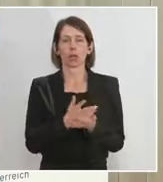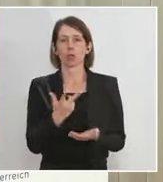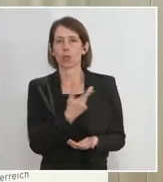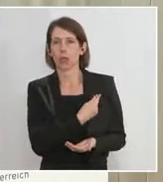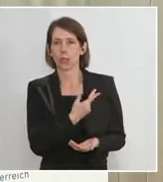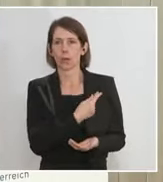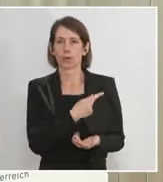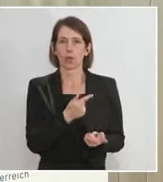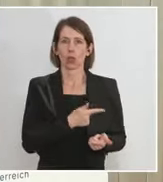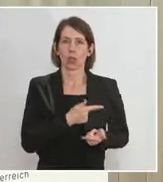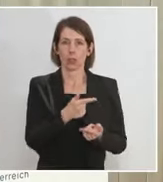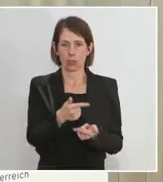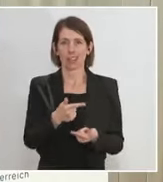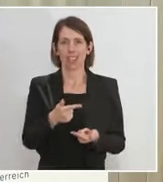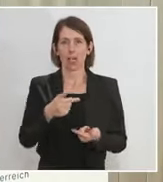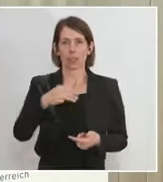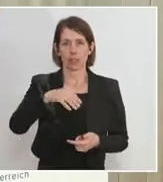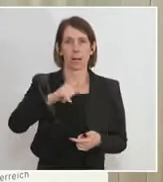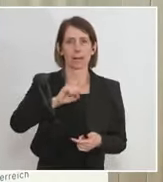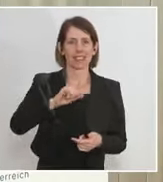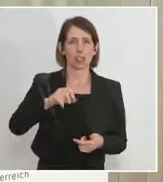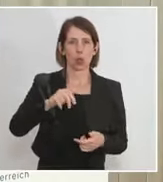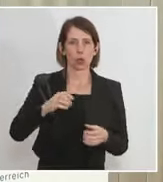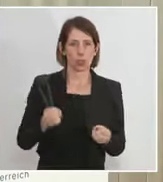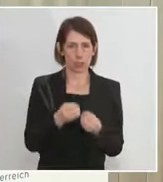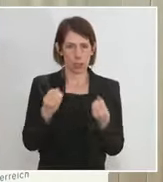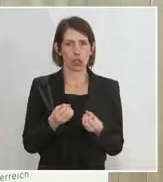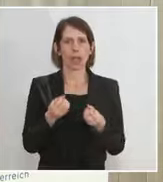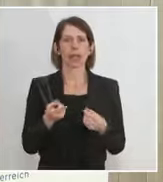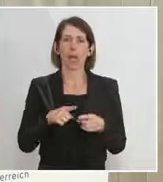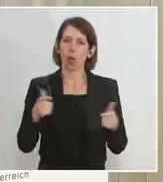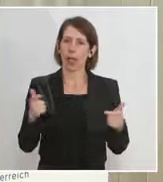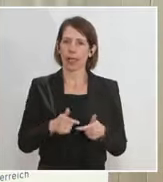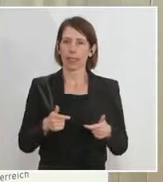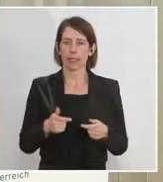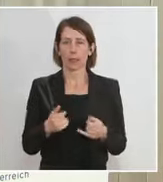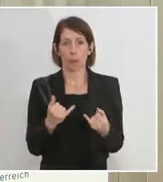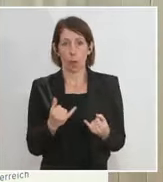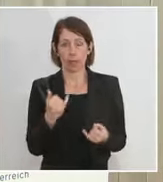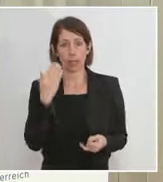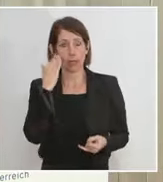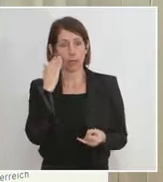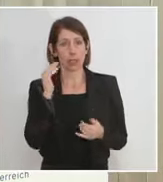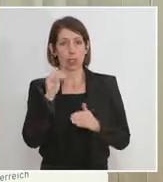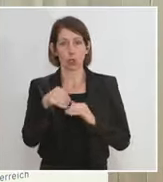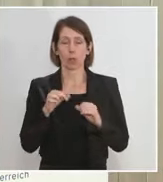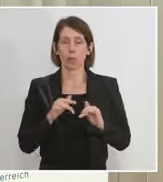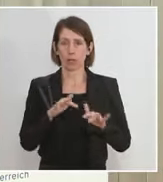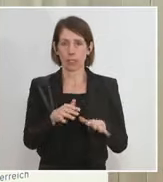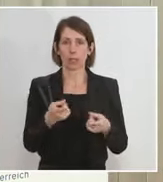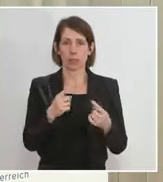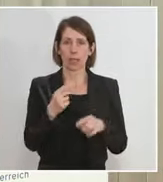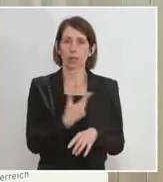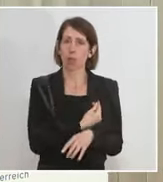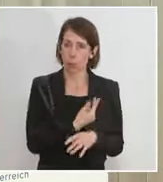Transmissionsgeschehen eingedämmt wird. Da deutet derzeit alles nach dem bisherigen Wissen über die Wirksamkeit der Impfstoffe darauf